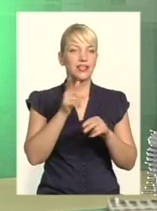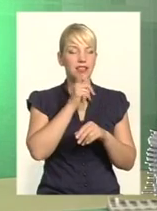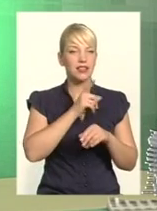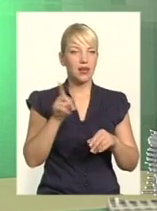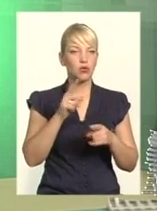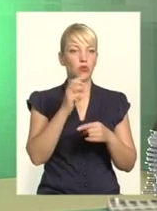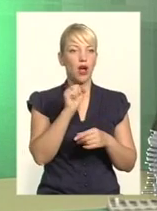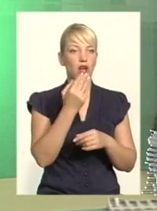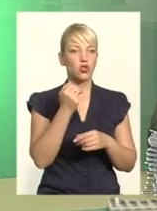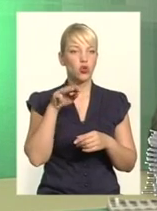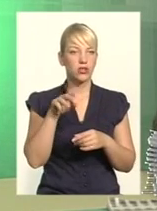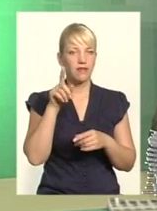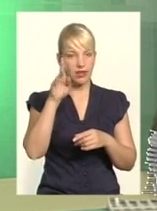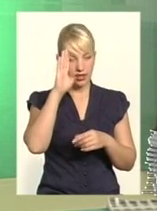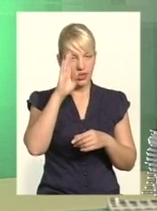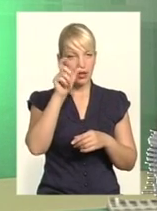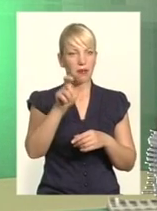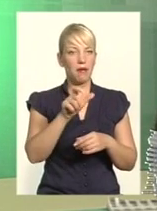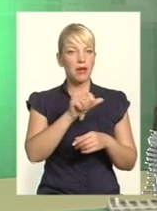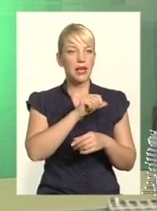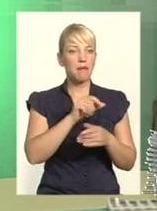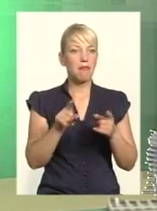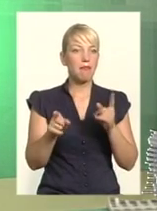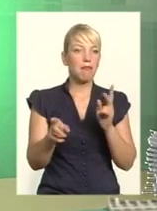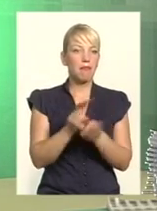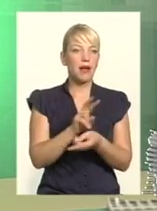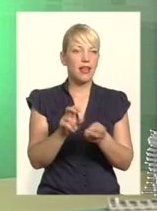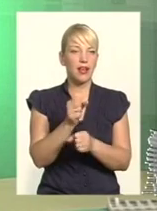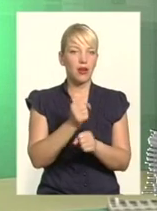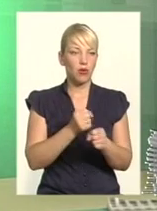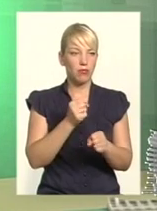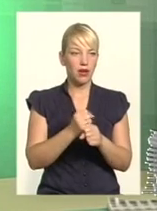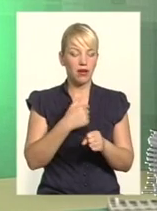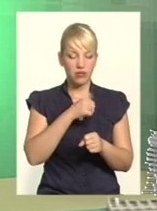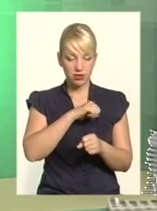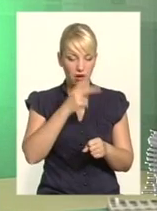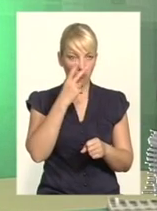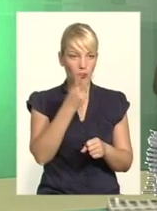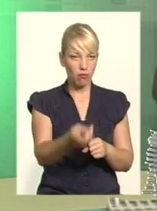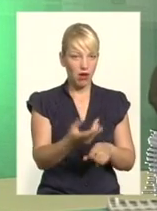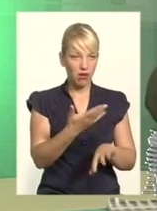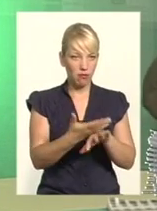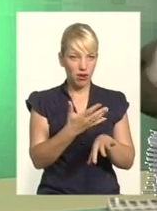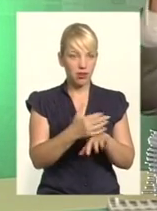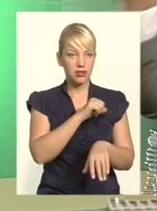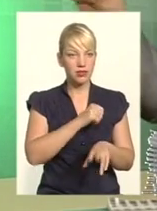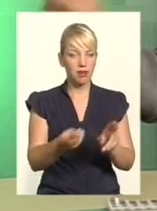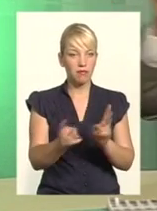переробляє сам, і не тоді, коли його просять, а він сам бачить це. Тому що він тоді відповідно